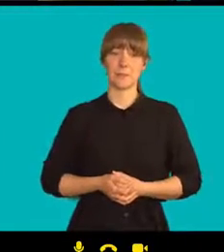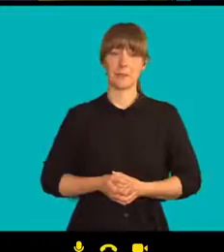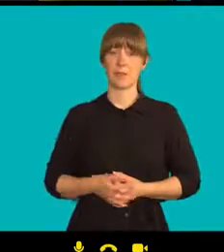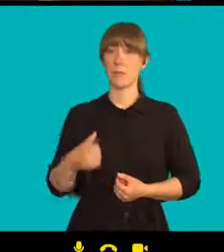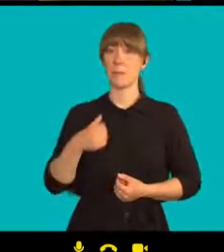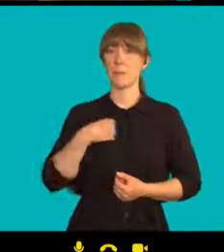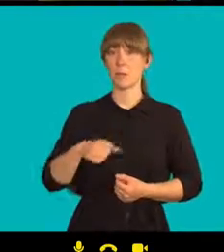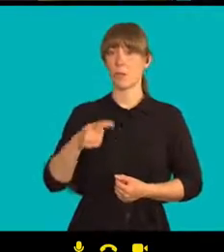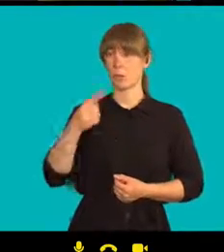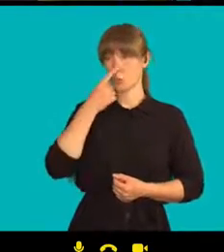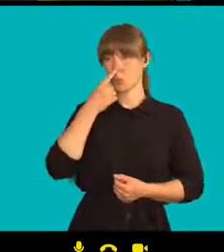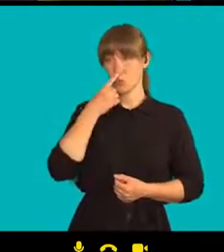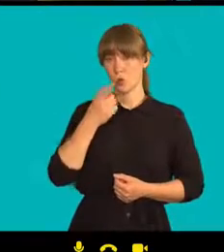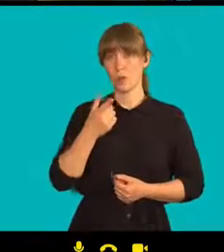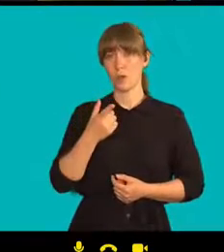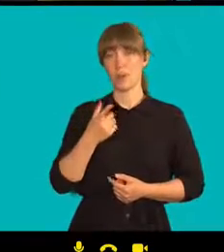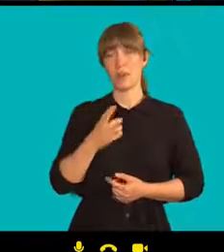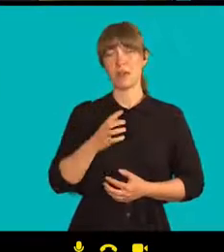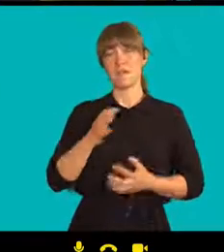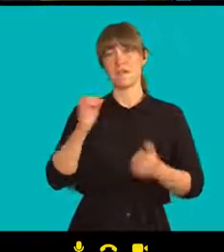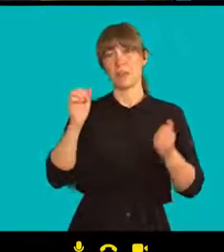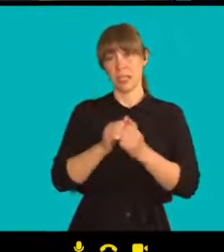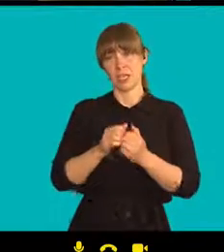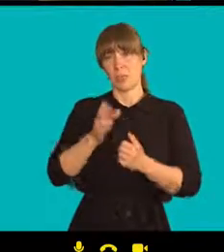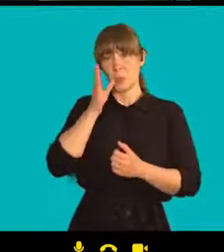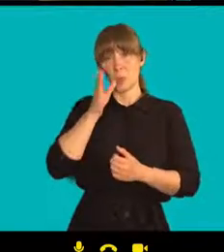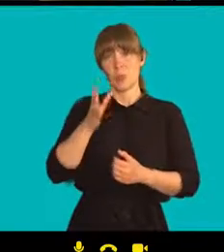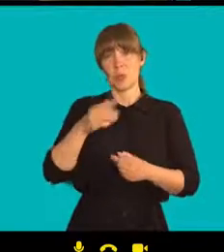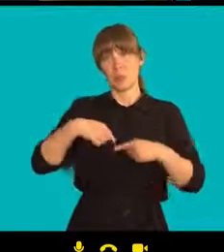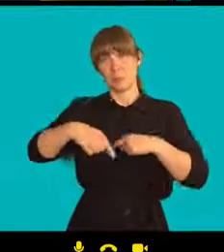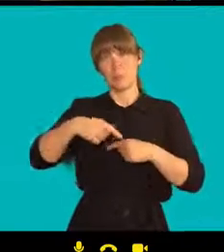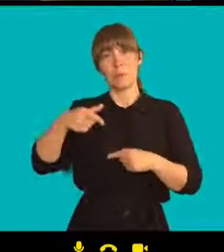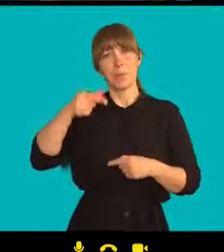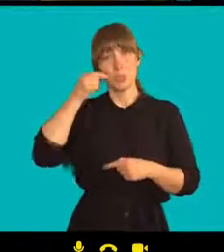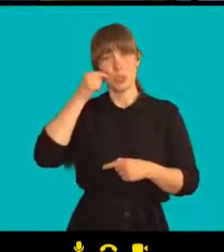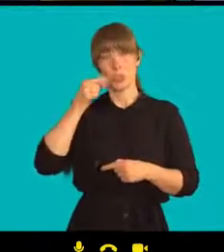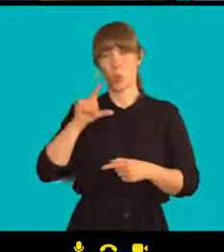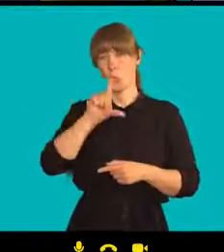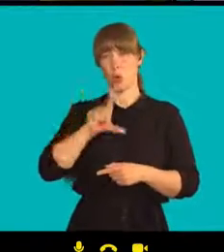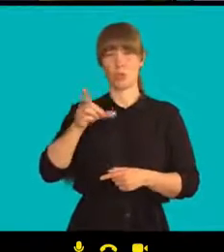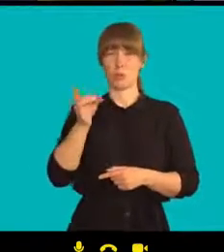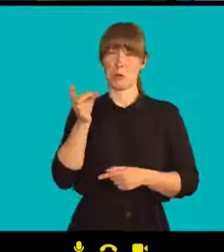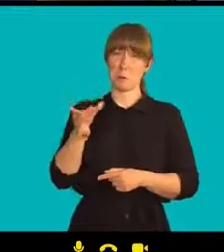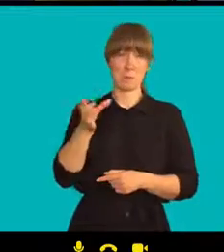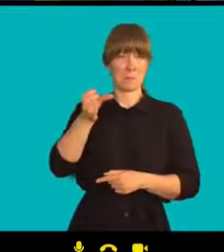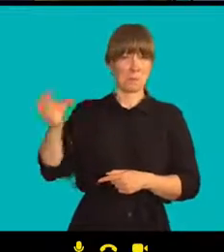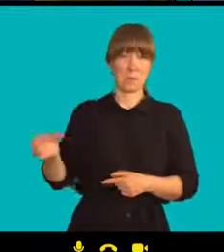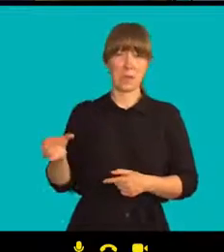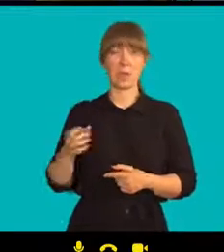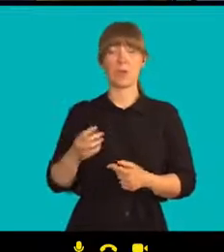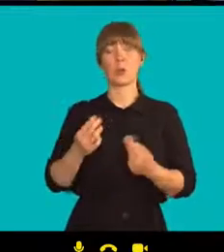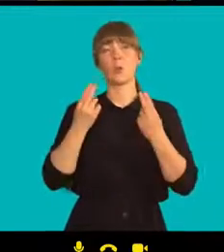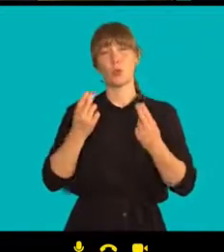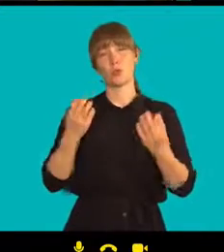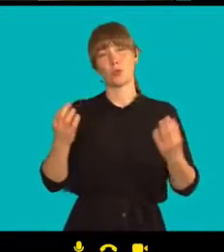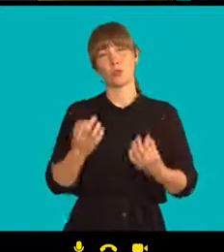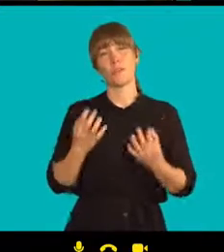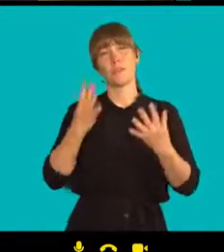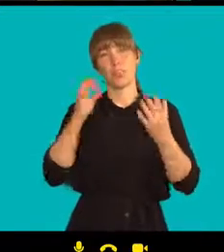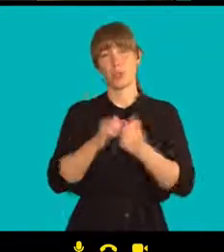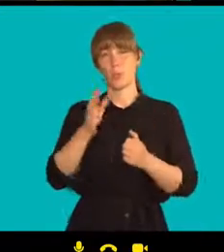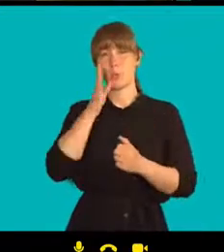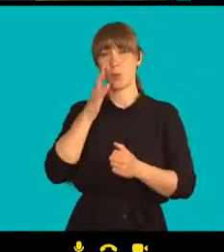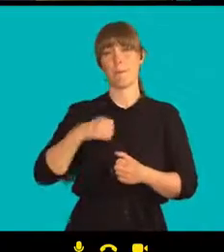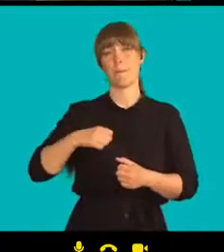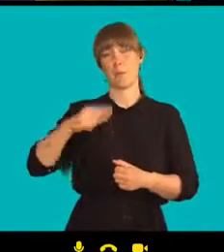Bělorusko bez Lukašenka uvidíme měně brzy. Já jenom věřím v to, že uvidíme hlavně svobodnější Bělorusko